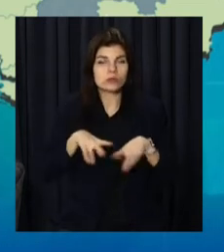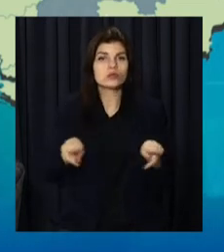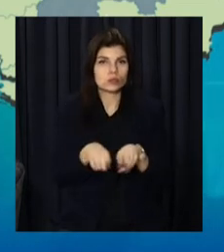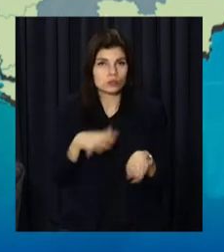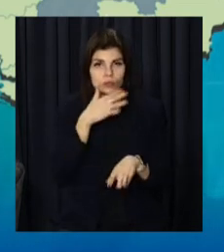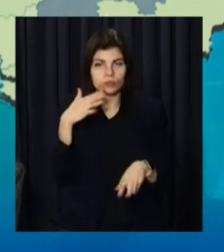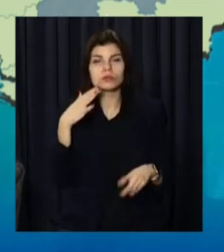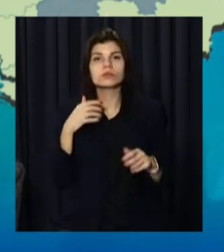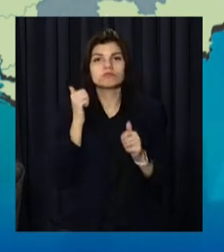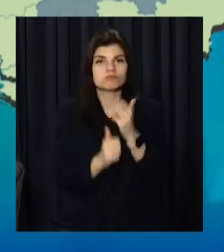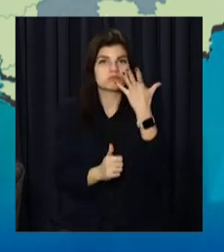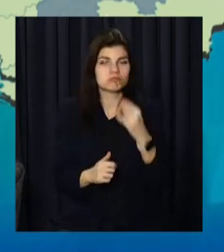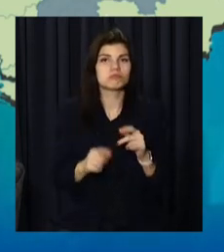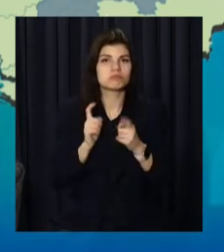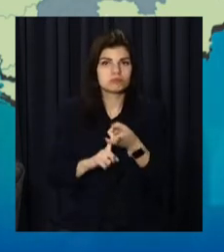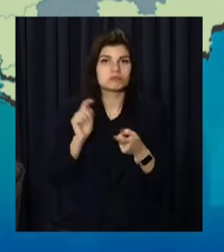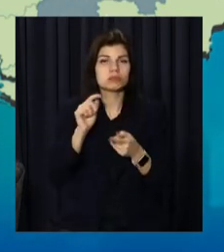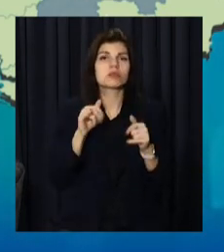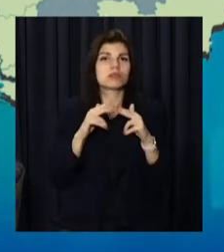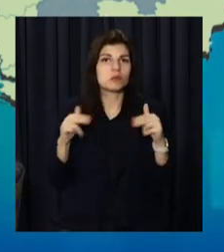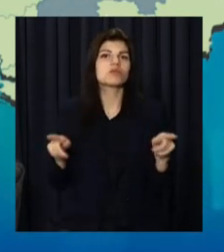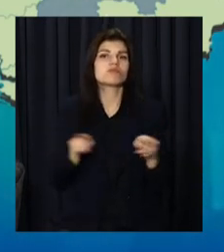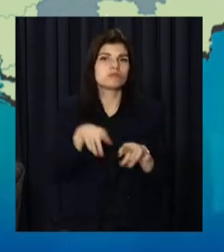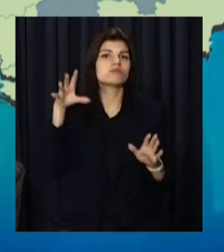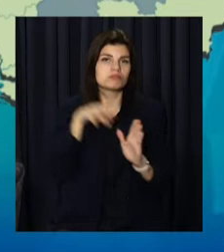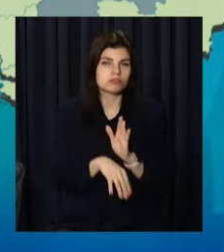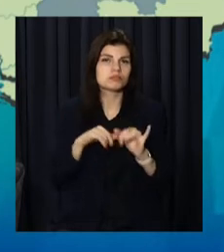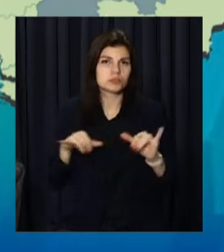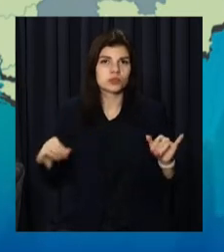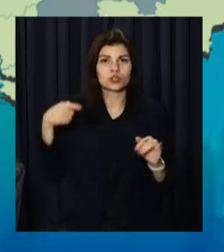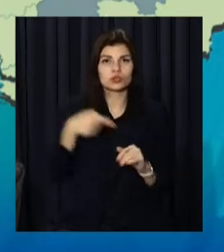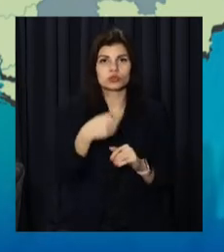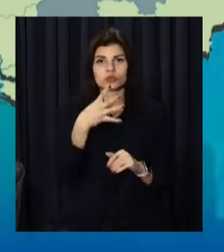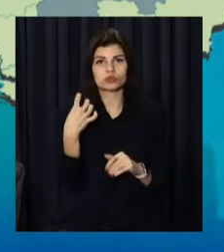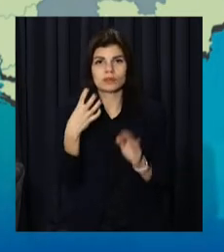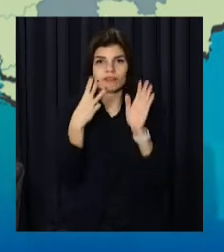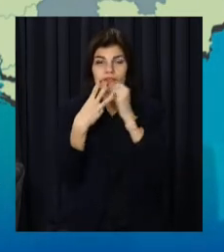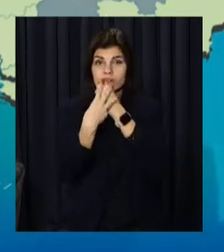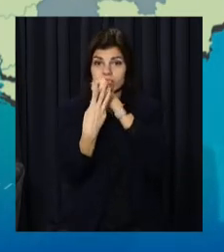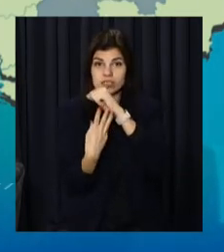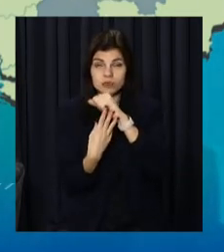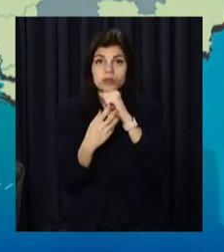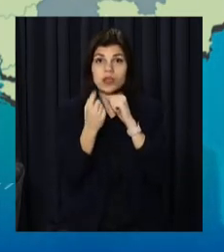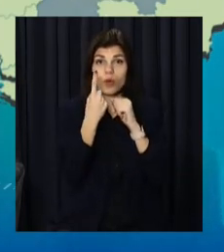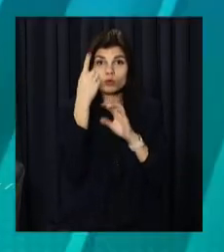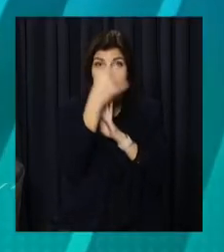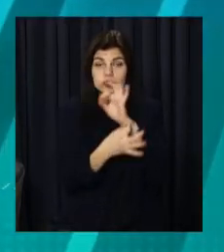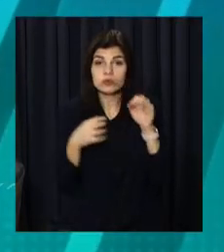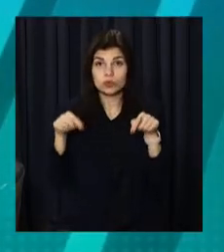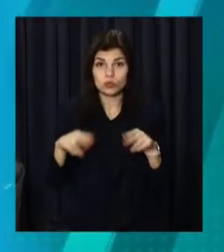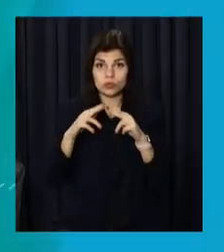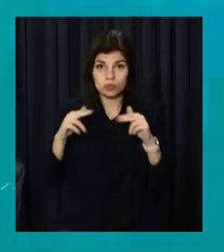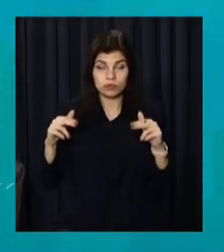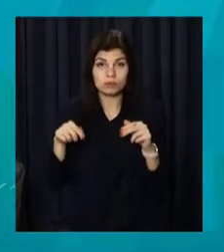Щодня зростає число заражених і на Дніпропетровщині. В області плюс 1418 інфікованих. Це практично